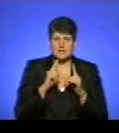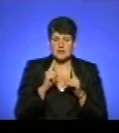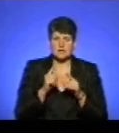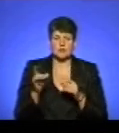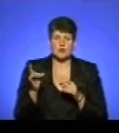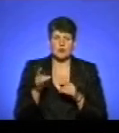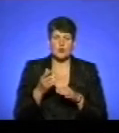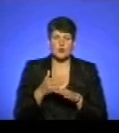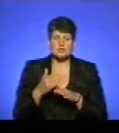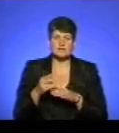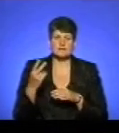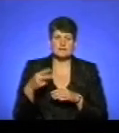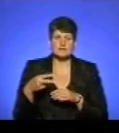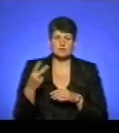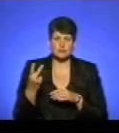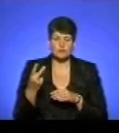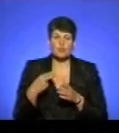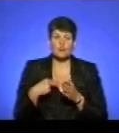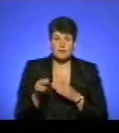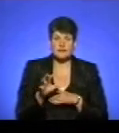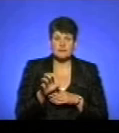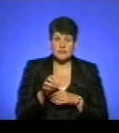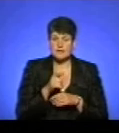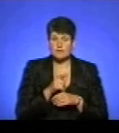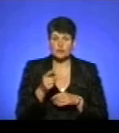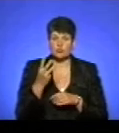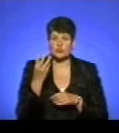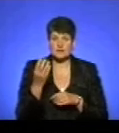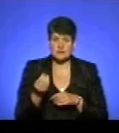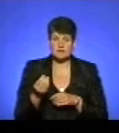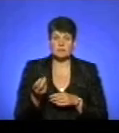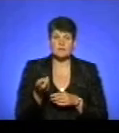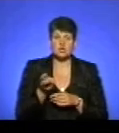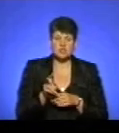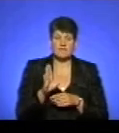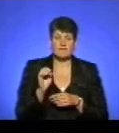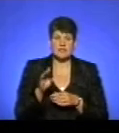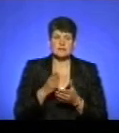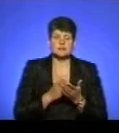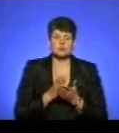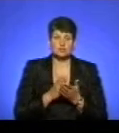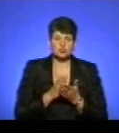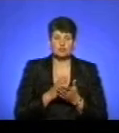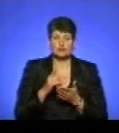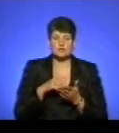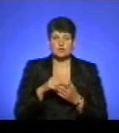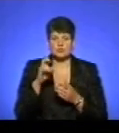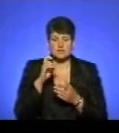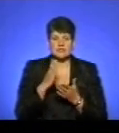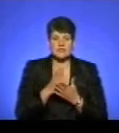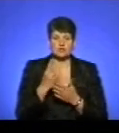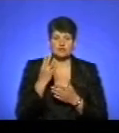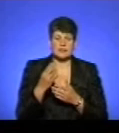розділ 22, утримання тварин. Купили тварину, напротязі три днів прийшли в ветеринарну службу, чи міську державну, і є чотири